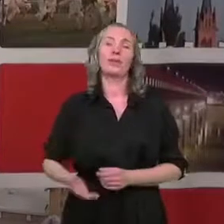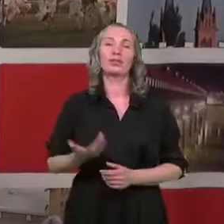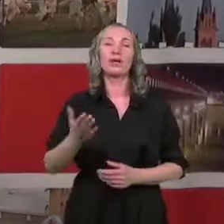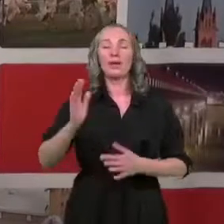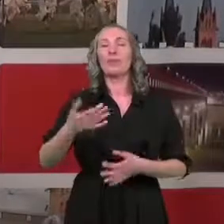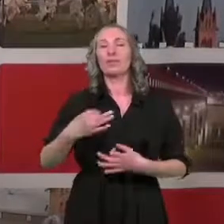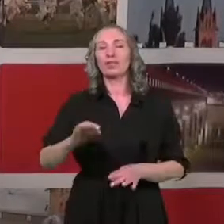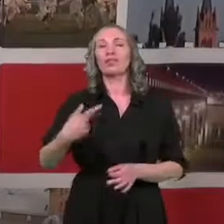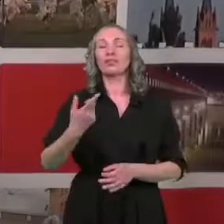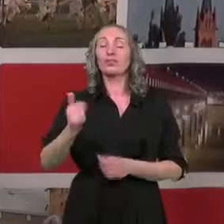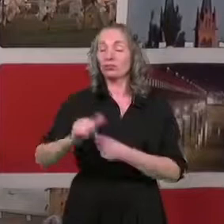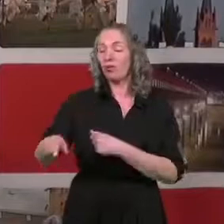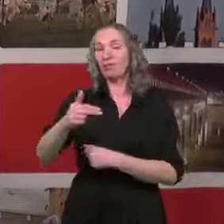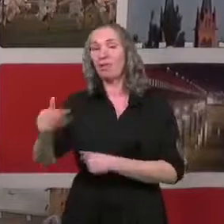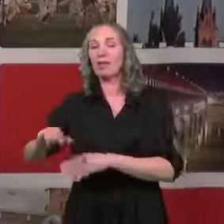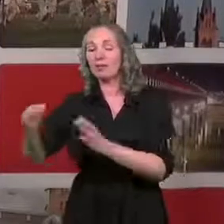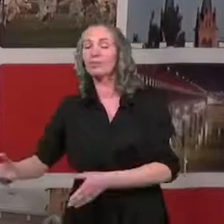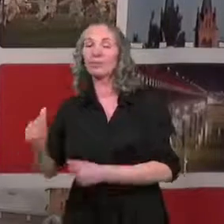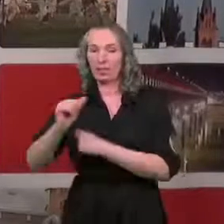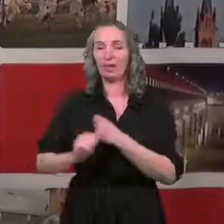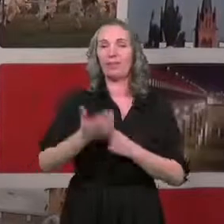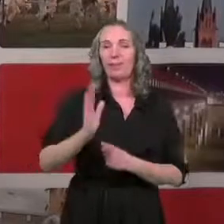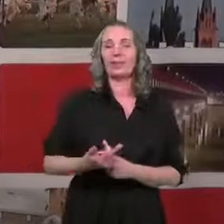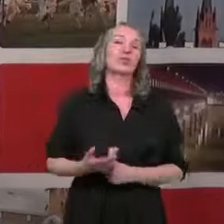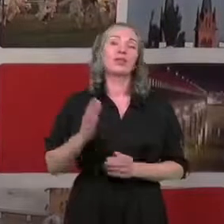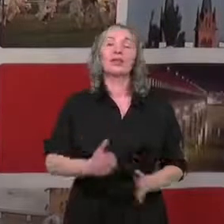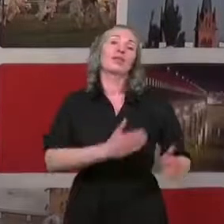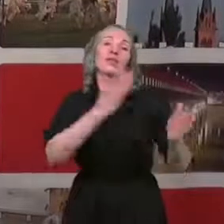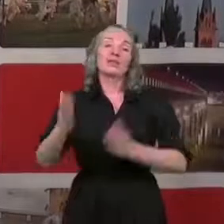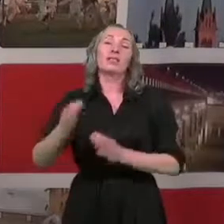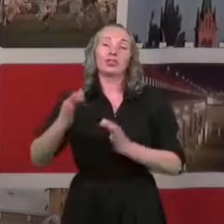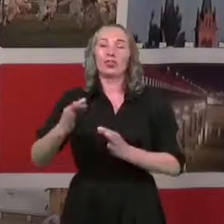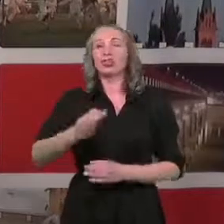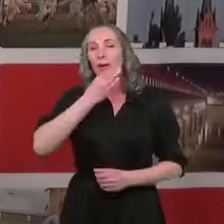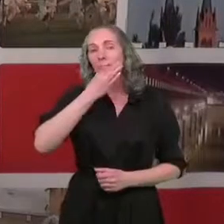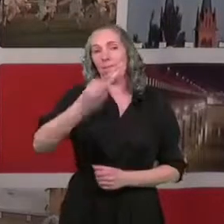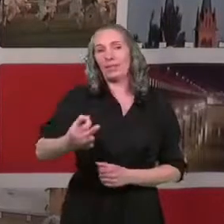że tą kwestię sprawdzimy. Ale przechodząc już do rundy dzisiejszych pytań,